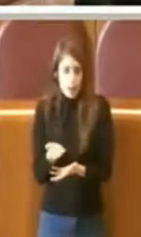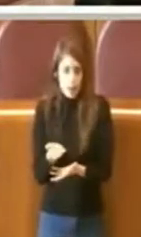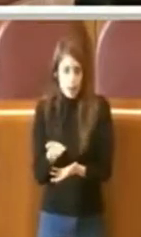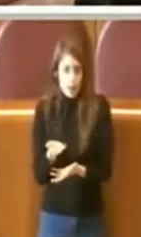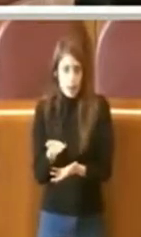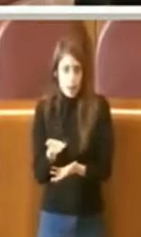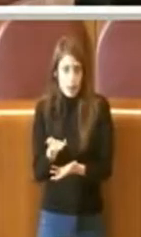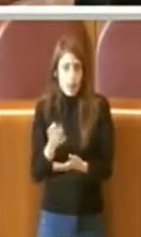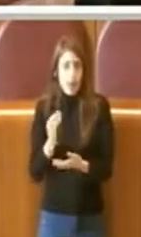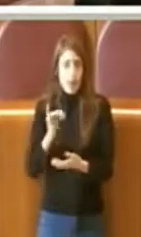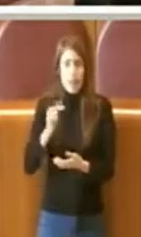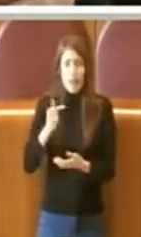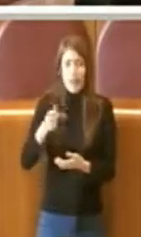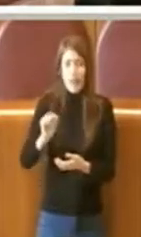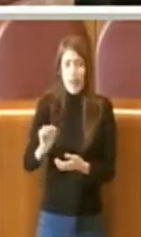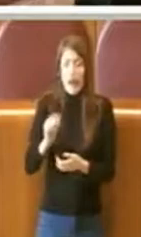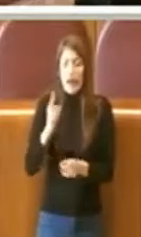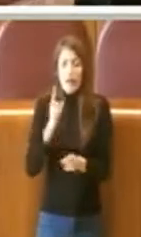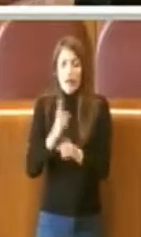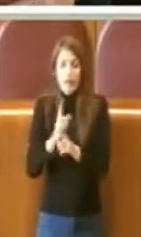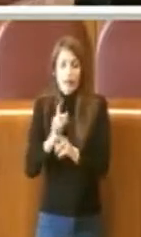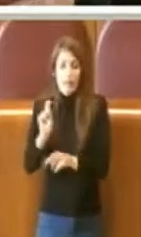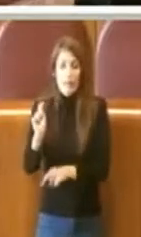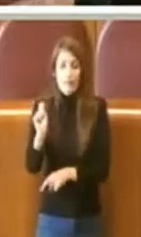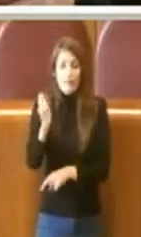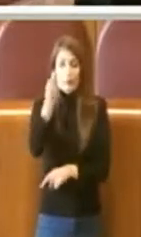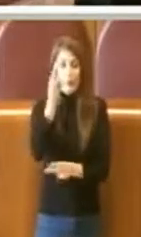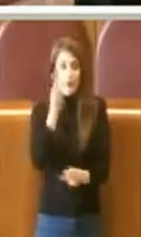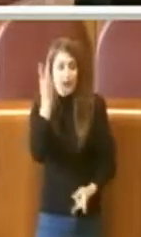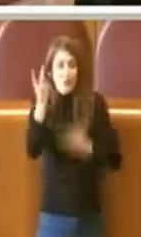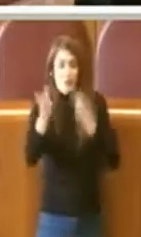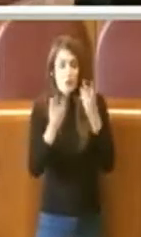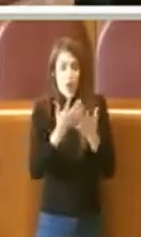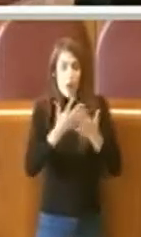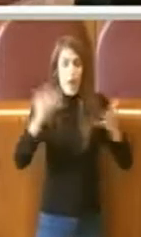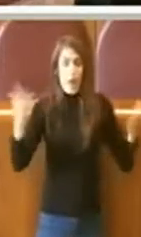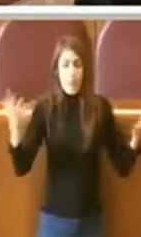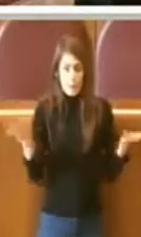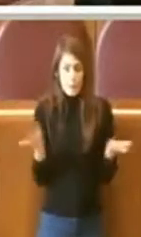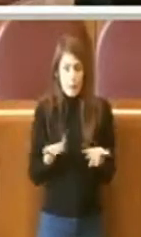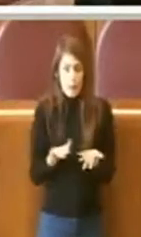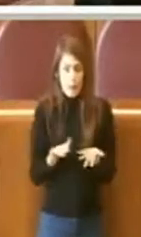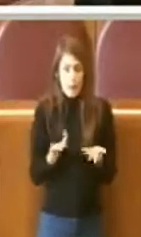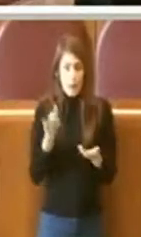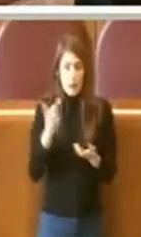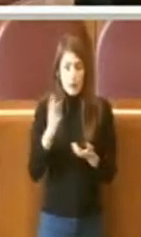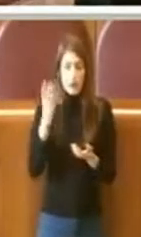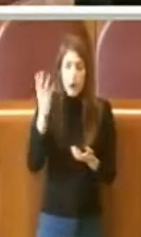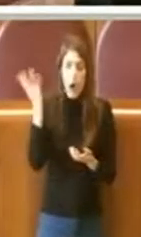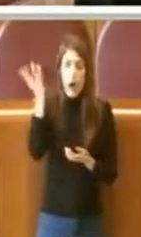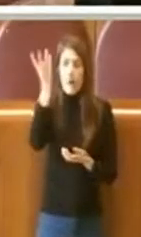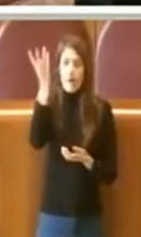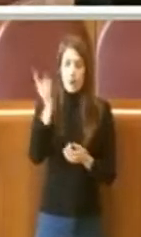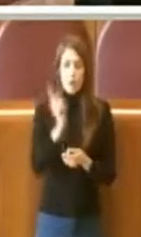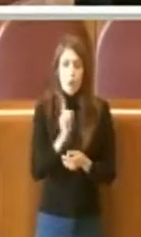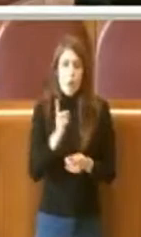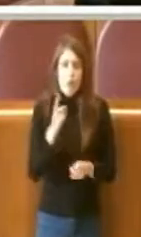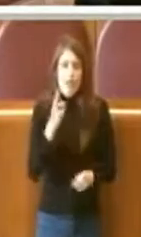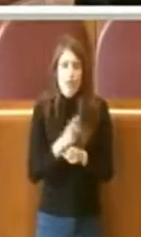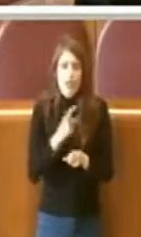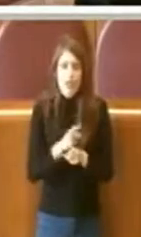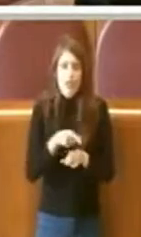traguardarsi oltre, avere una visione ampia, società, perché non è ambizione, ma è necessità.